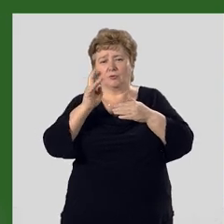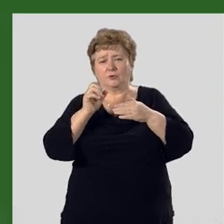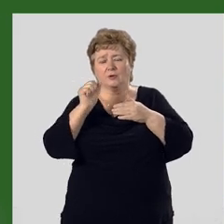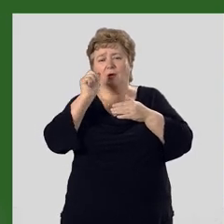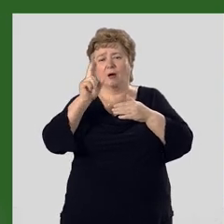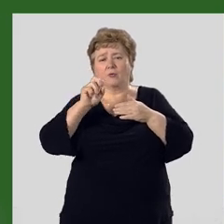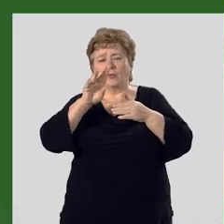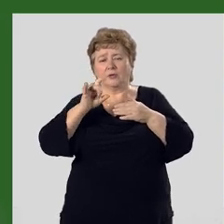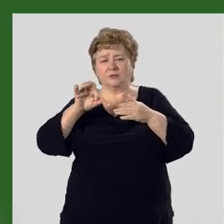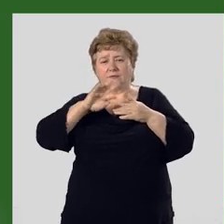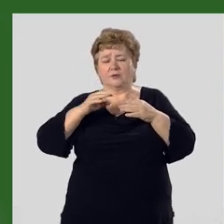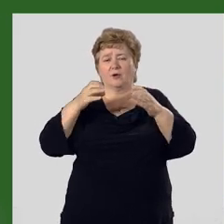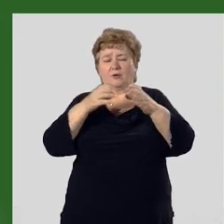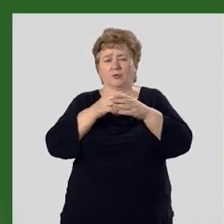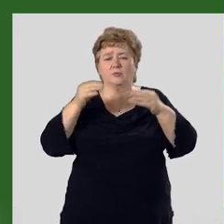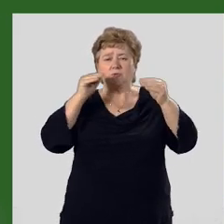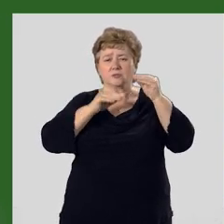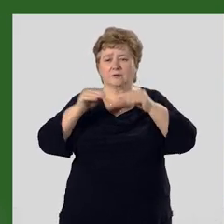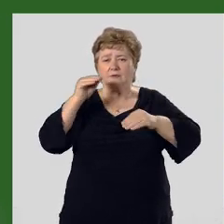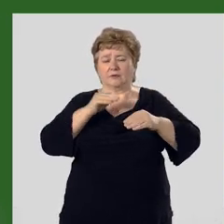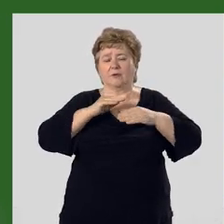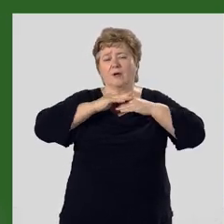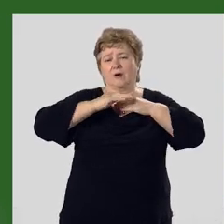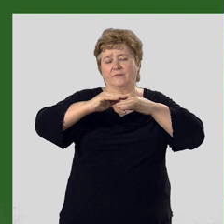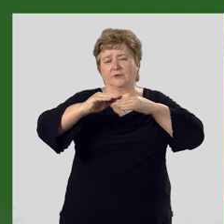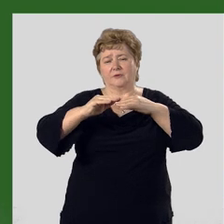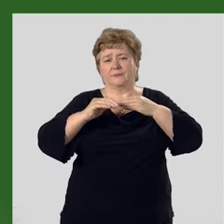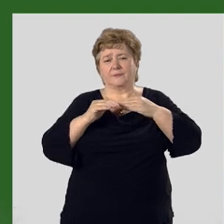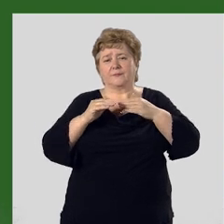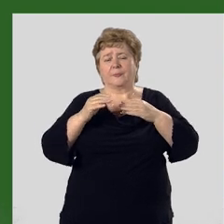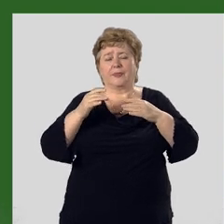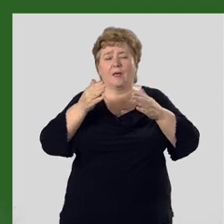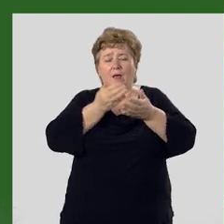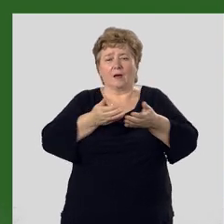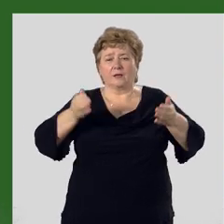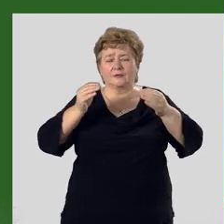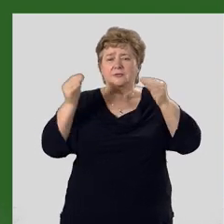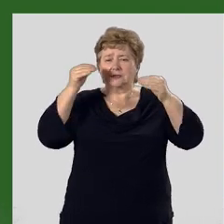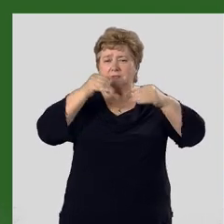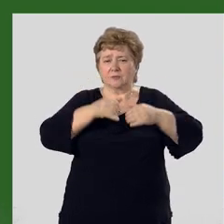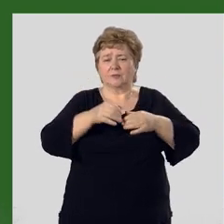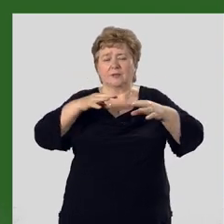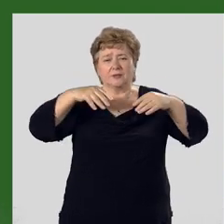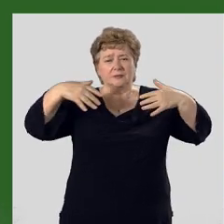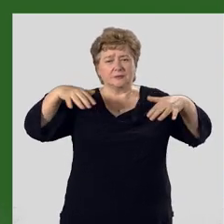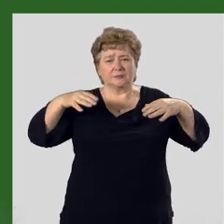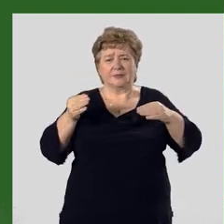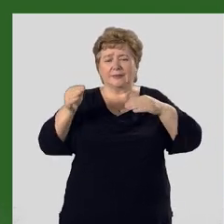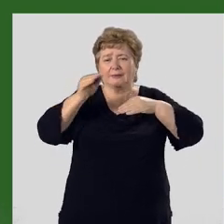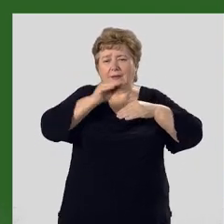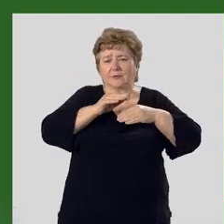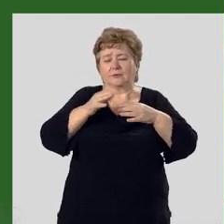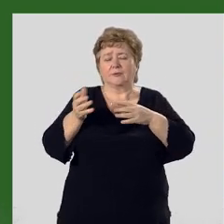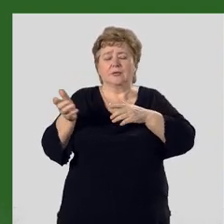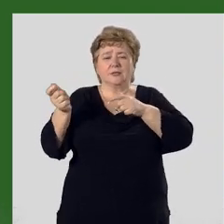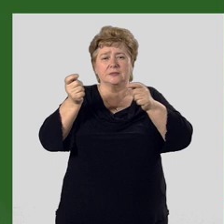-аккумулятивной группе, в основном составляют равнины. Котловины, заполненные рыхлыми наносами,